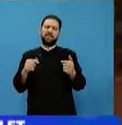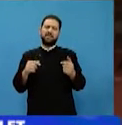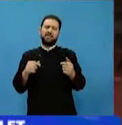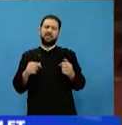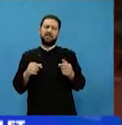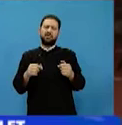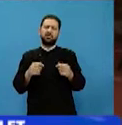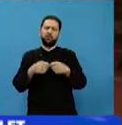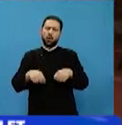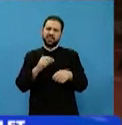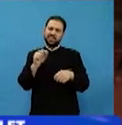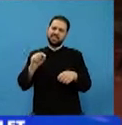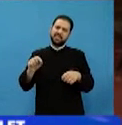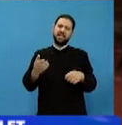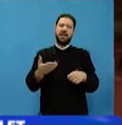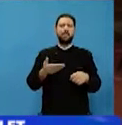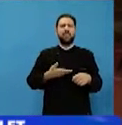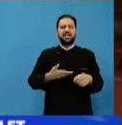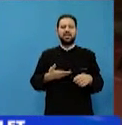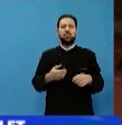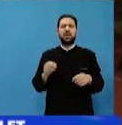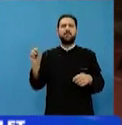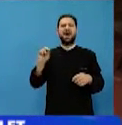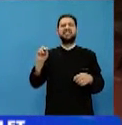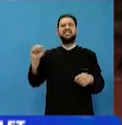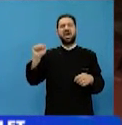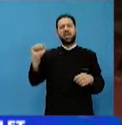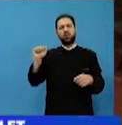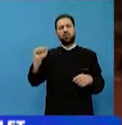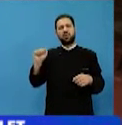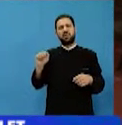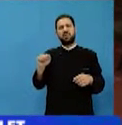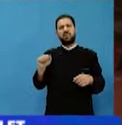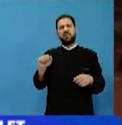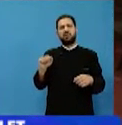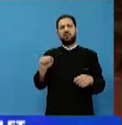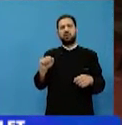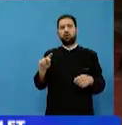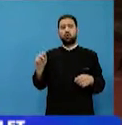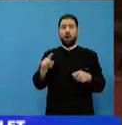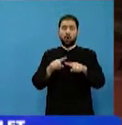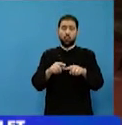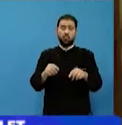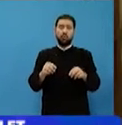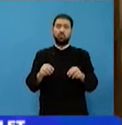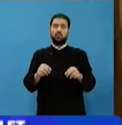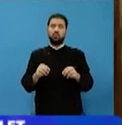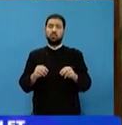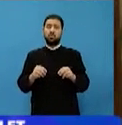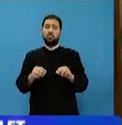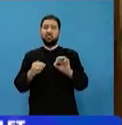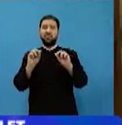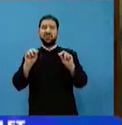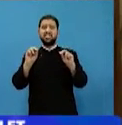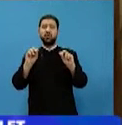toate scritele Părintelui Paisia Iuritul, ale Sfântului Paisia Iuritul, doar cu sfaturi practice sau există și